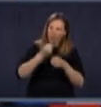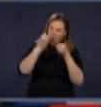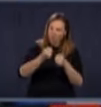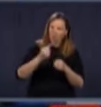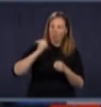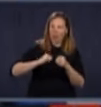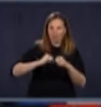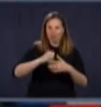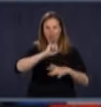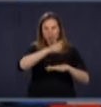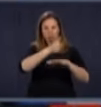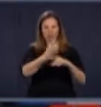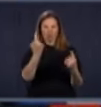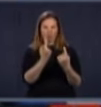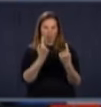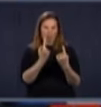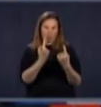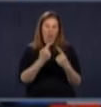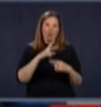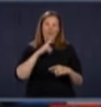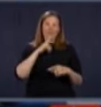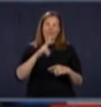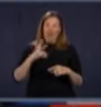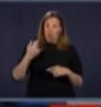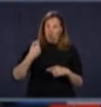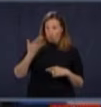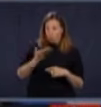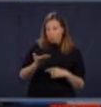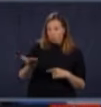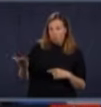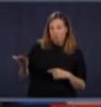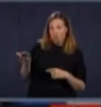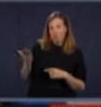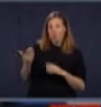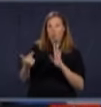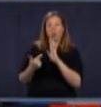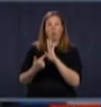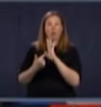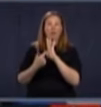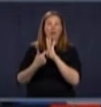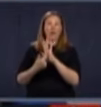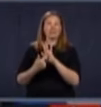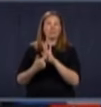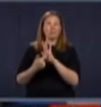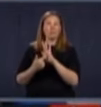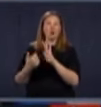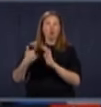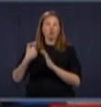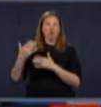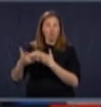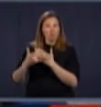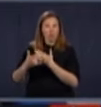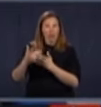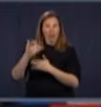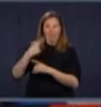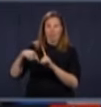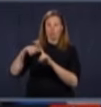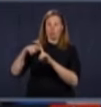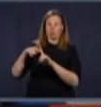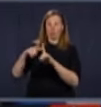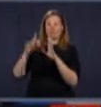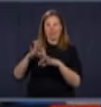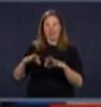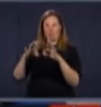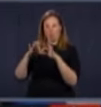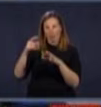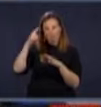de monitorer ce qui se passe au niveau des clientèles jeunes, particulièrement aussi de celles qui sont les plus vulnérables. Et on sait notamment que dans la réouverture des